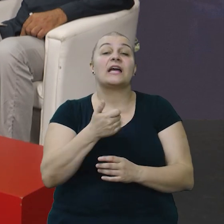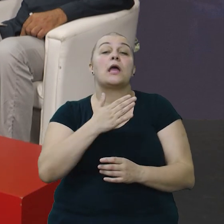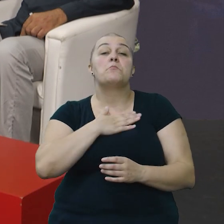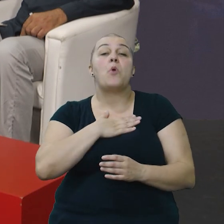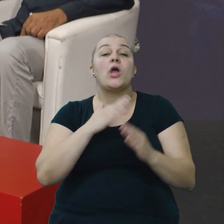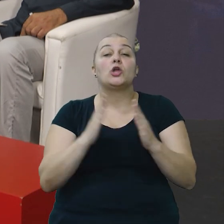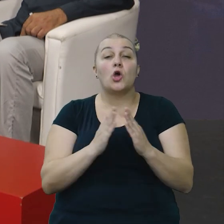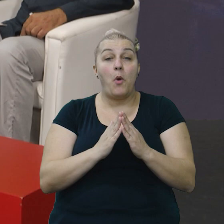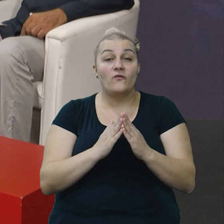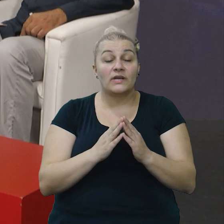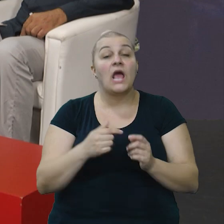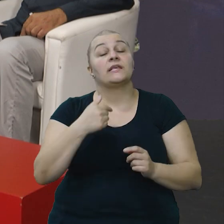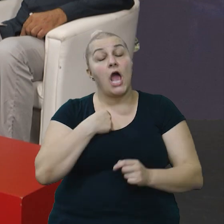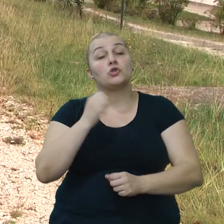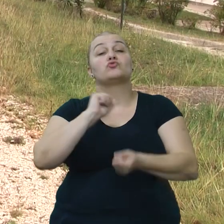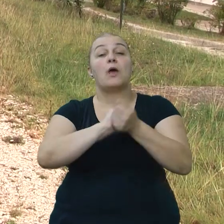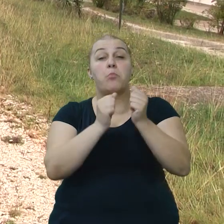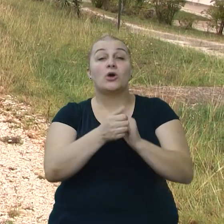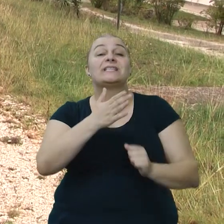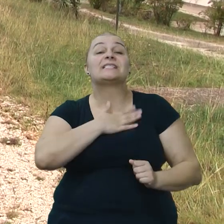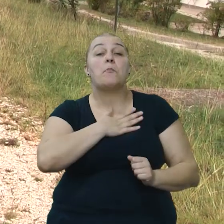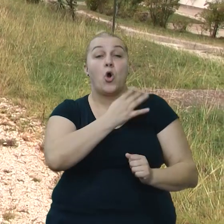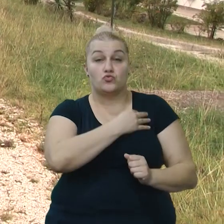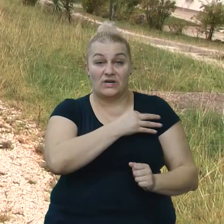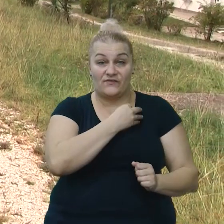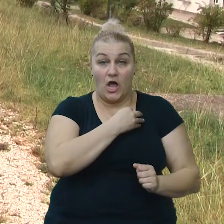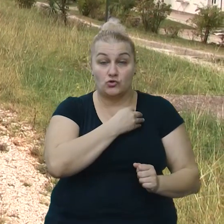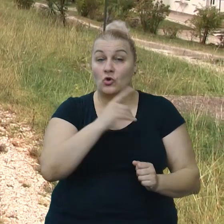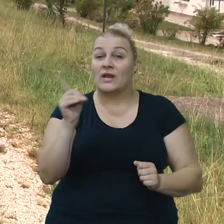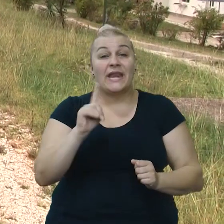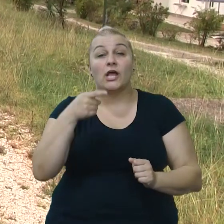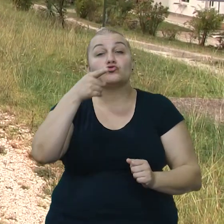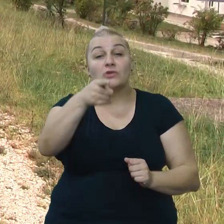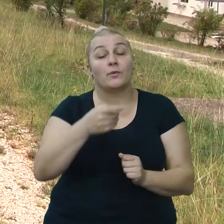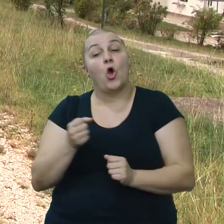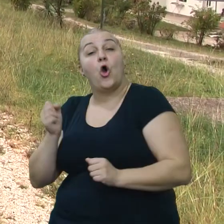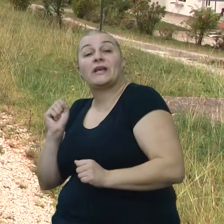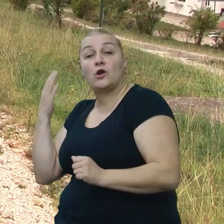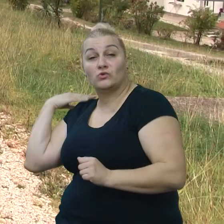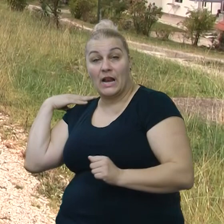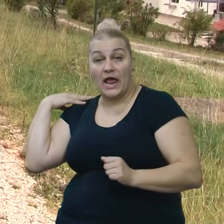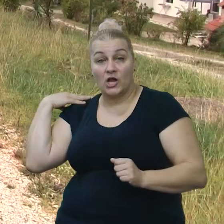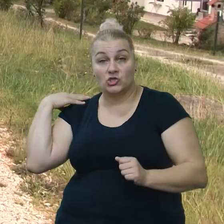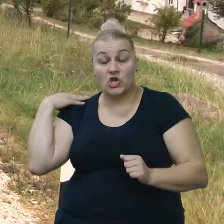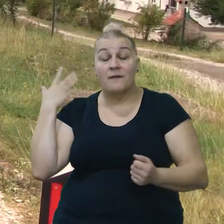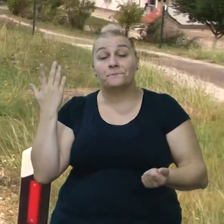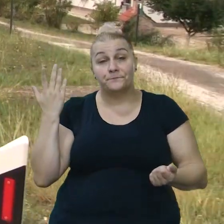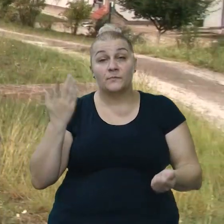i ja ću se boriti za moju Hrvatsku. neću ti okrenuti leđa, a vjeruj mi,